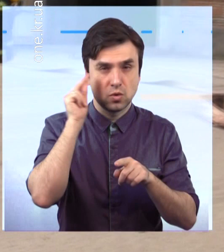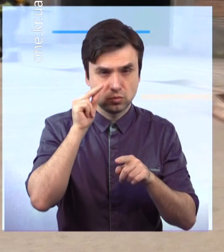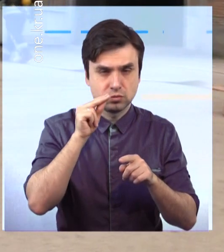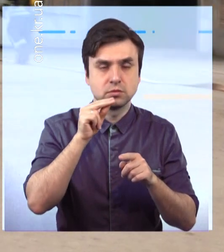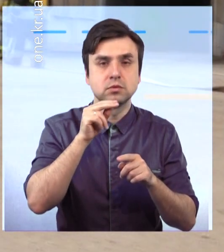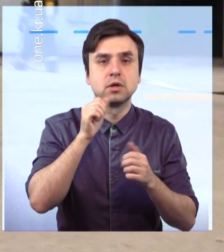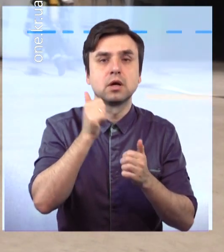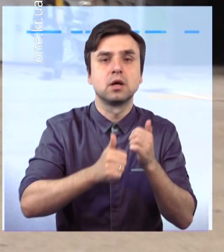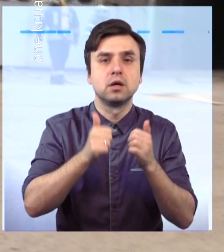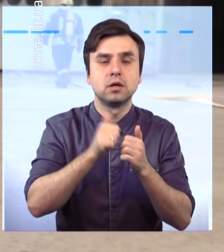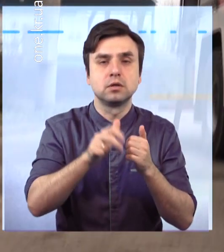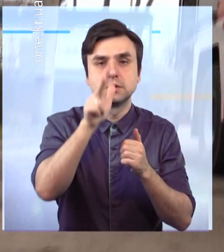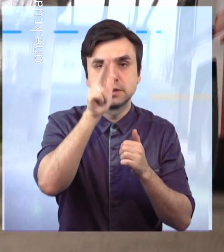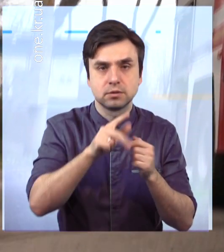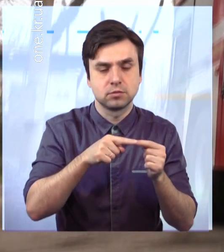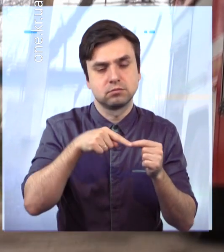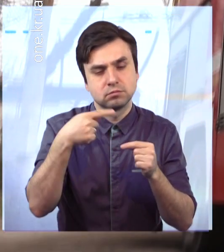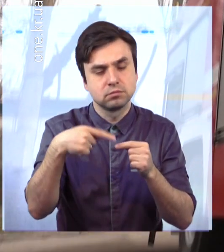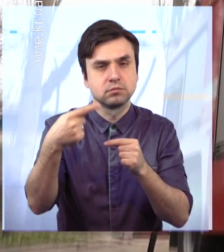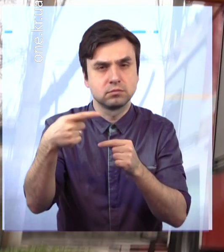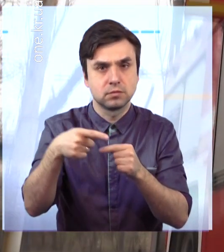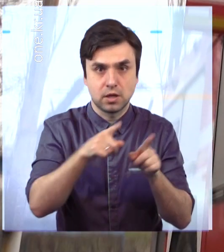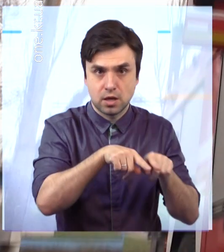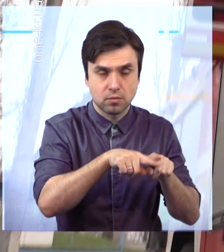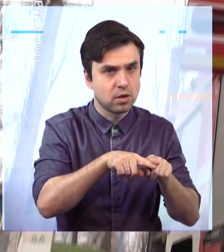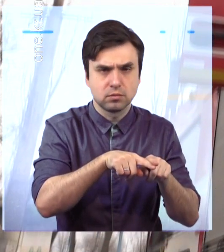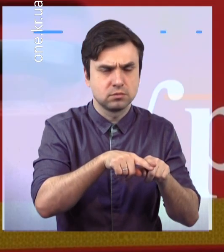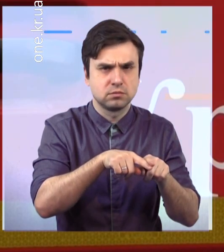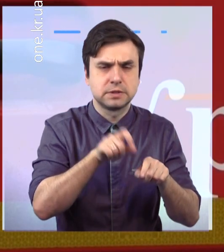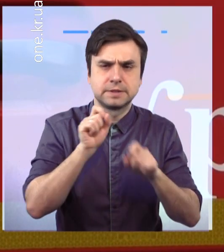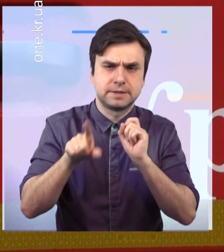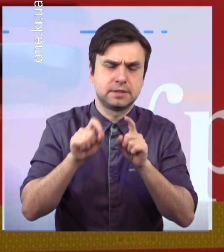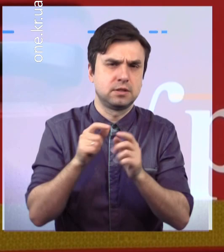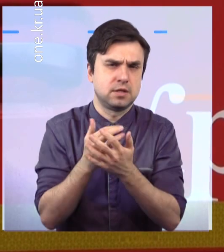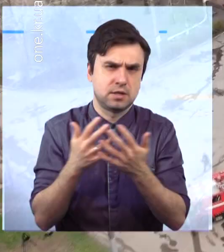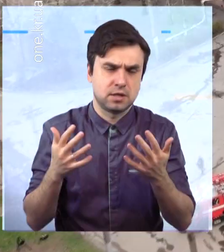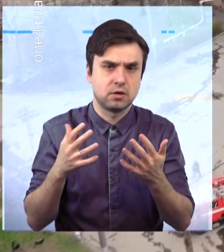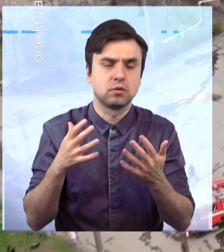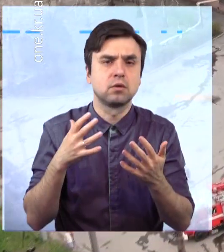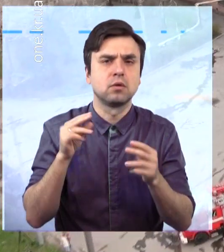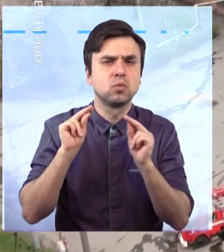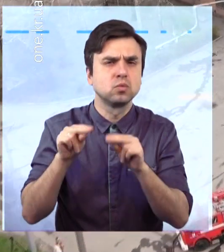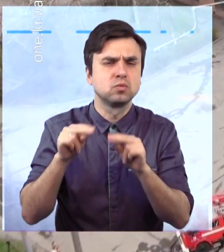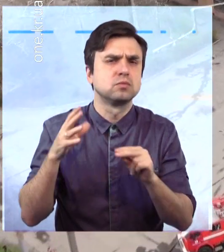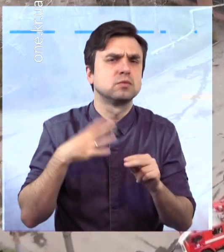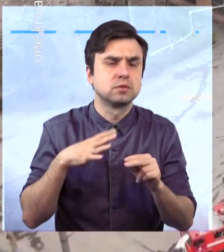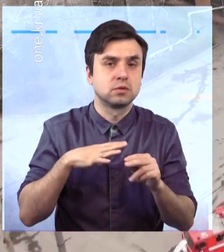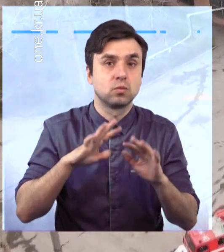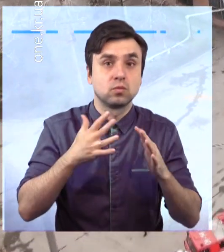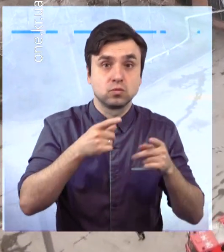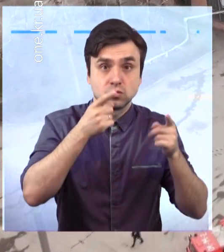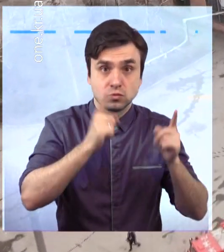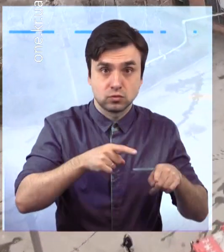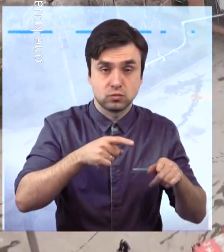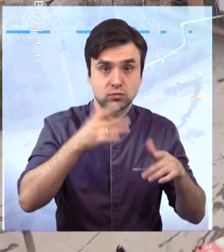завжди різні, аби бути готовими до будь-яких несподіванок у реальному житті. Карина Гутяр, Олег Нікітін, Андрій Яковлєв. Перший міський.